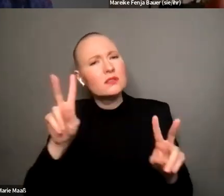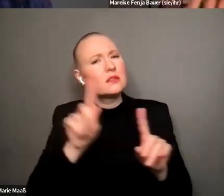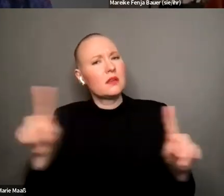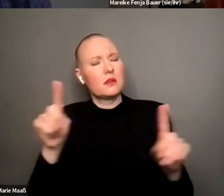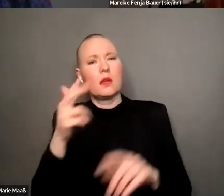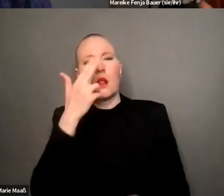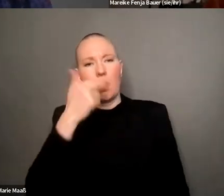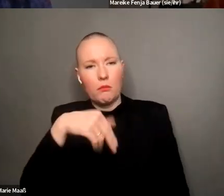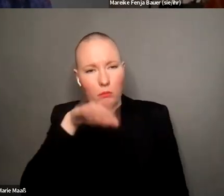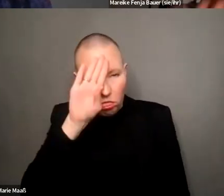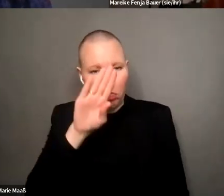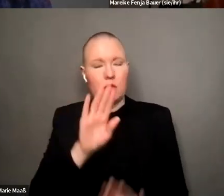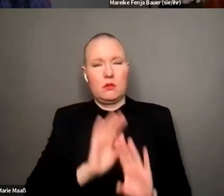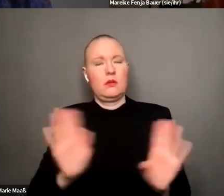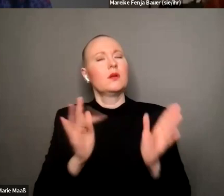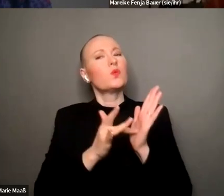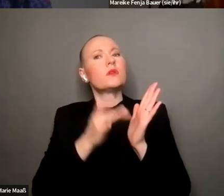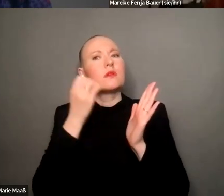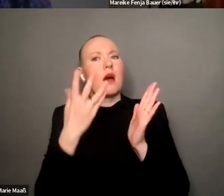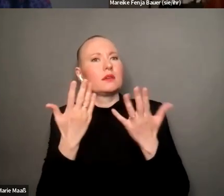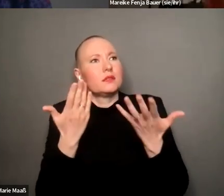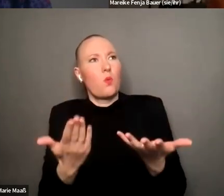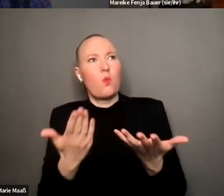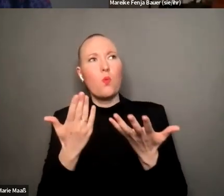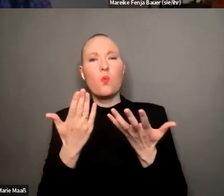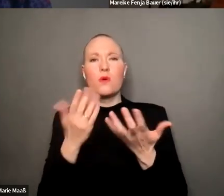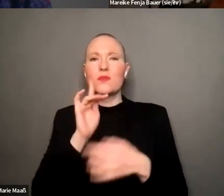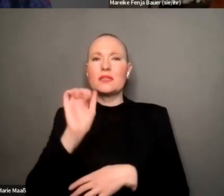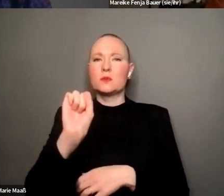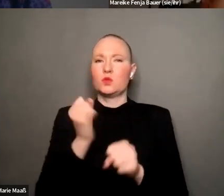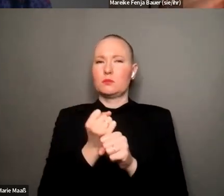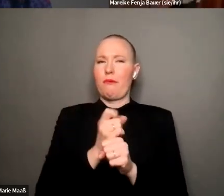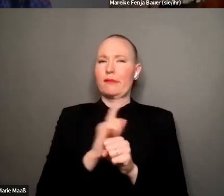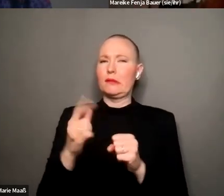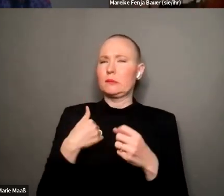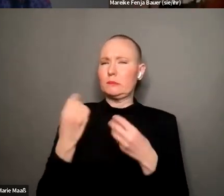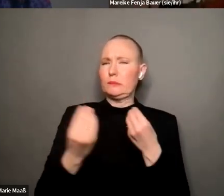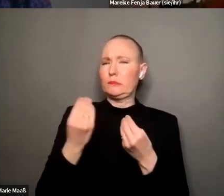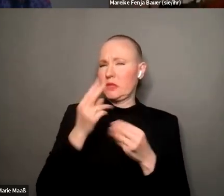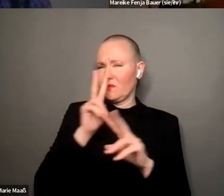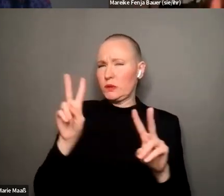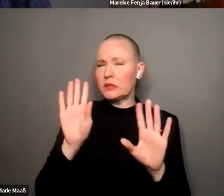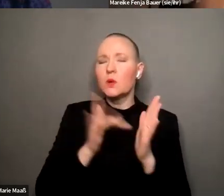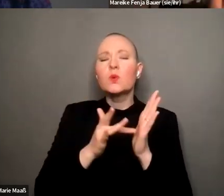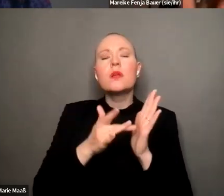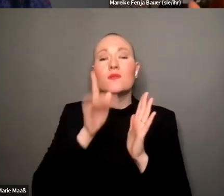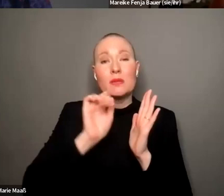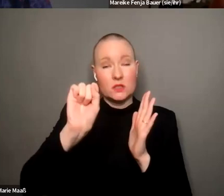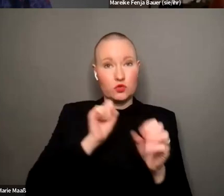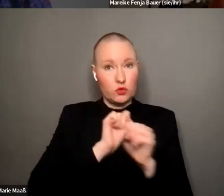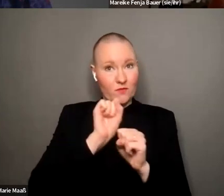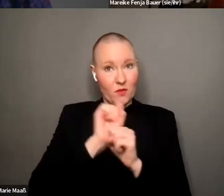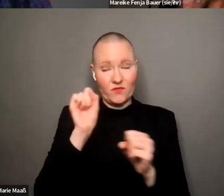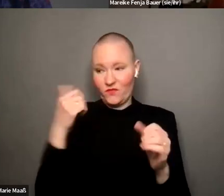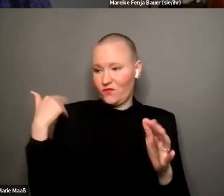stimmt das ist ja ein problem dass im feminismus das nicht gemacht wird weil ich finde wenn man sich feministische kämpfe der vergangenheit anschaut dann ist das ja ein zentrales